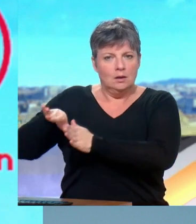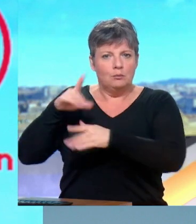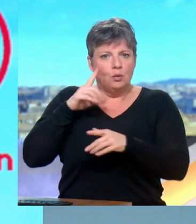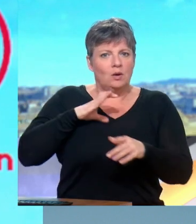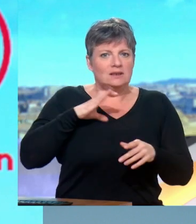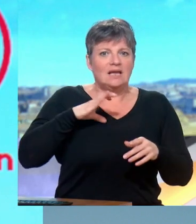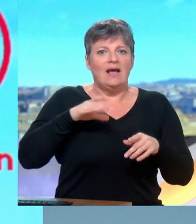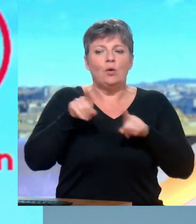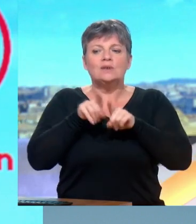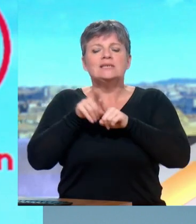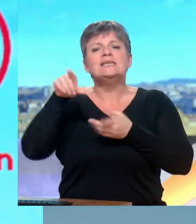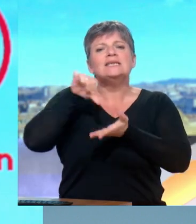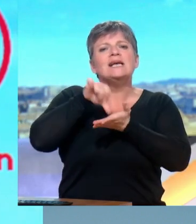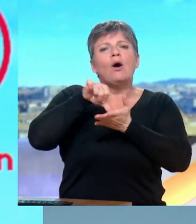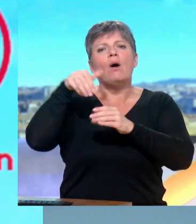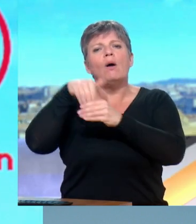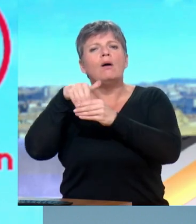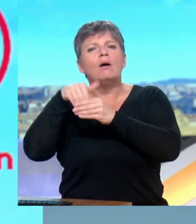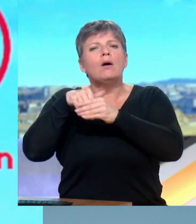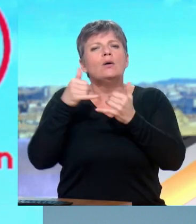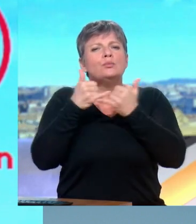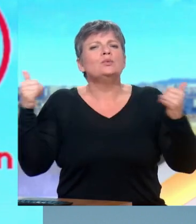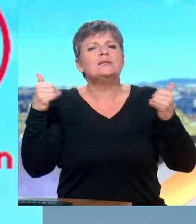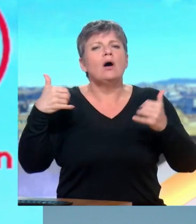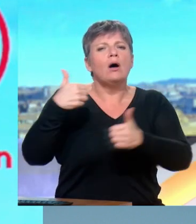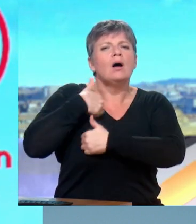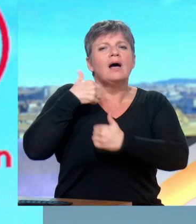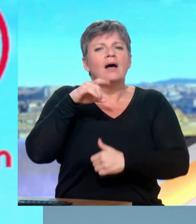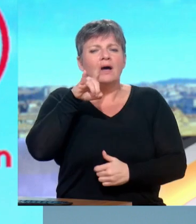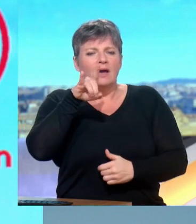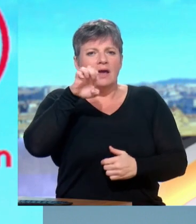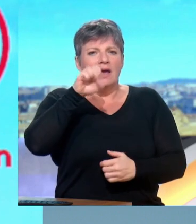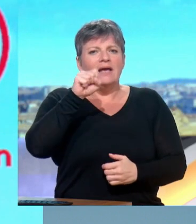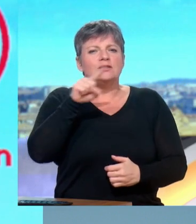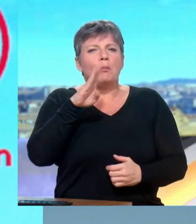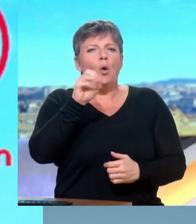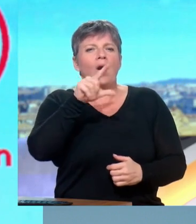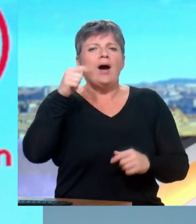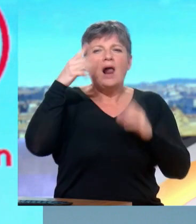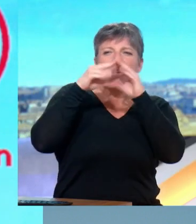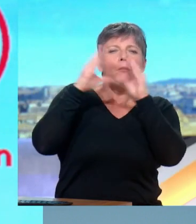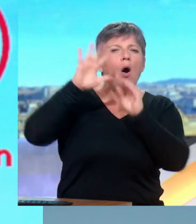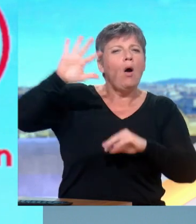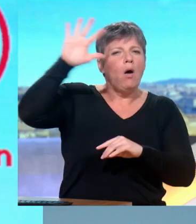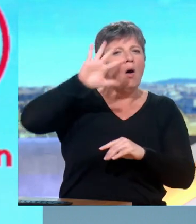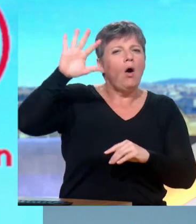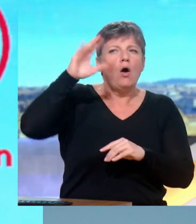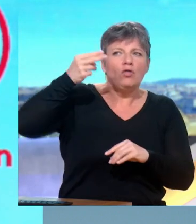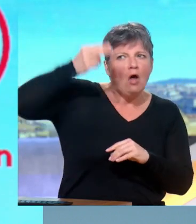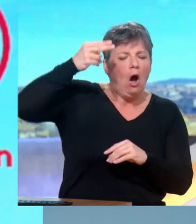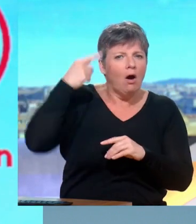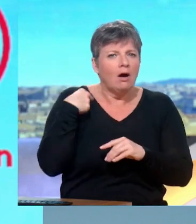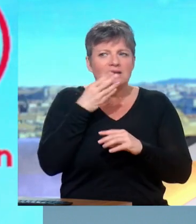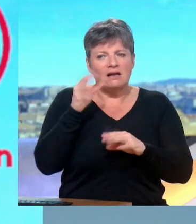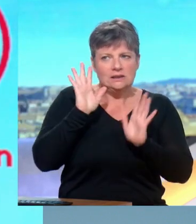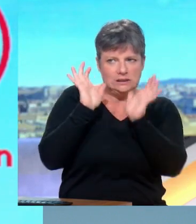filiale de l'Iran qui est la très puissante milice Hezbollah, vous savez, qui est au sud du Liban, à la frontière nord d'Israël, donc, d